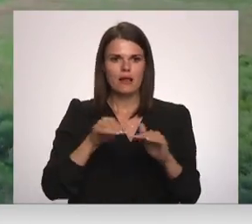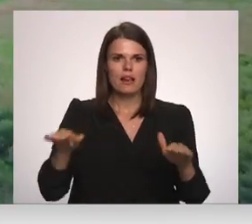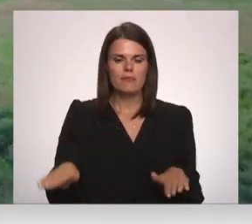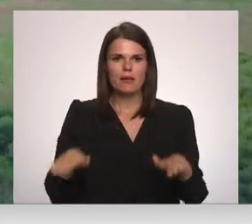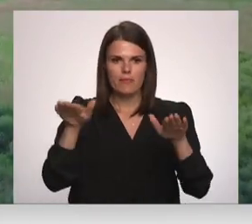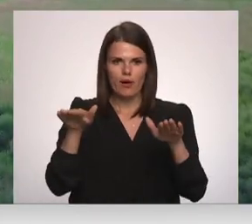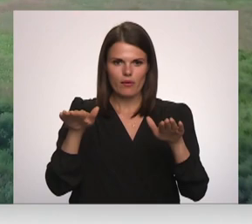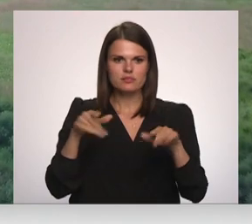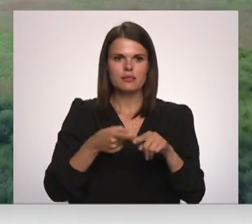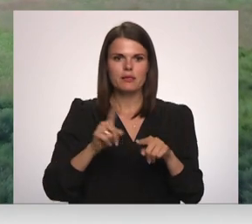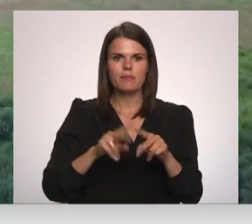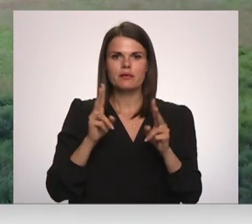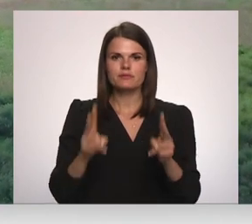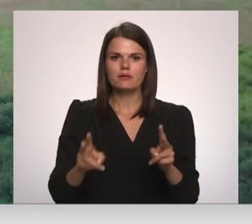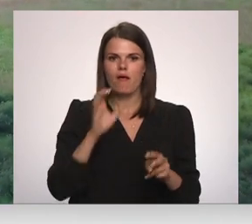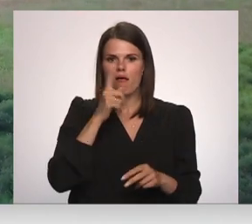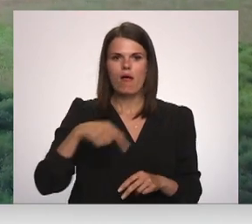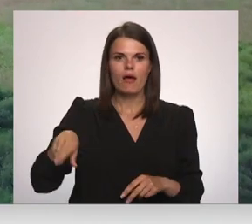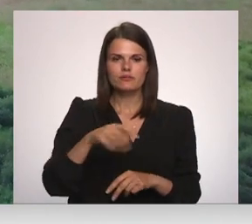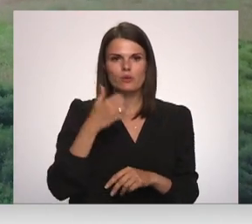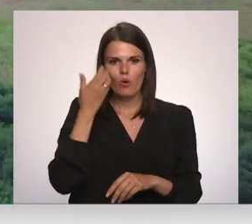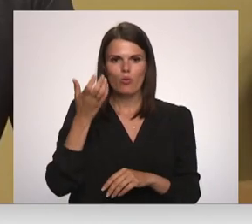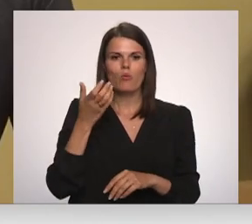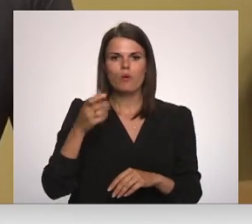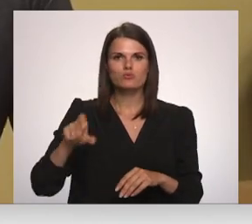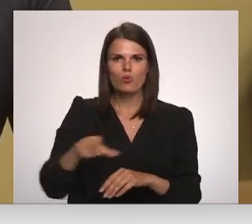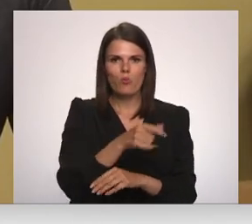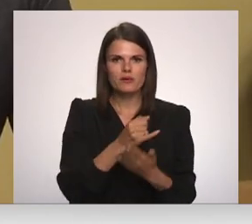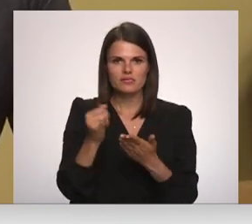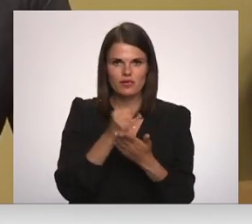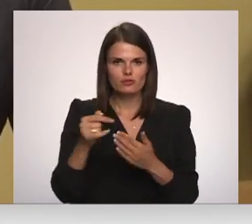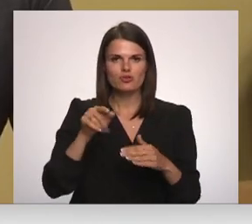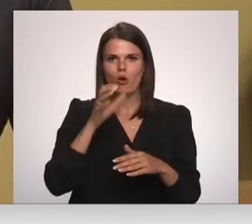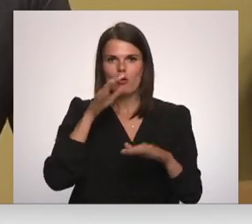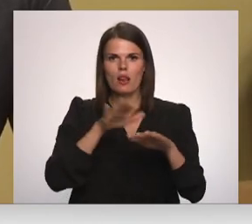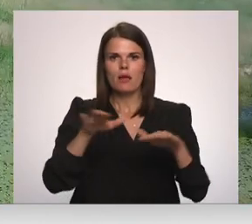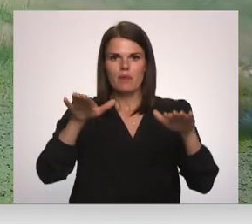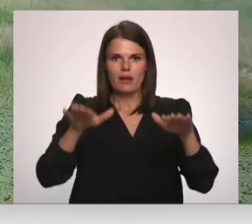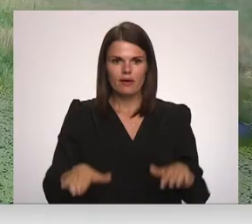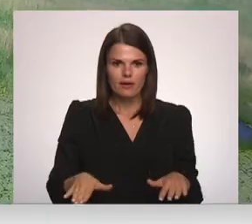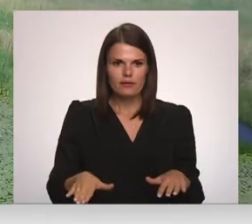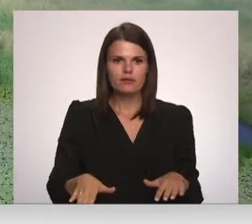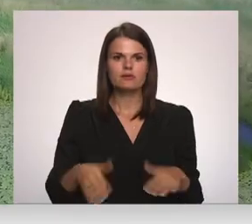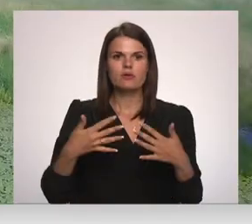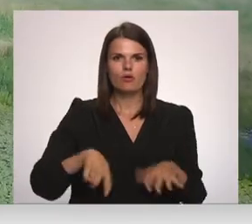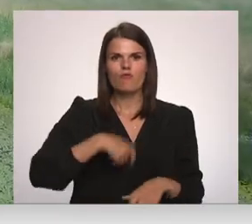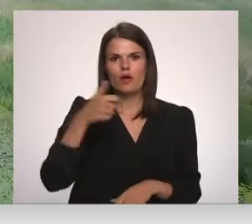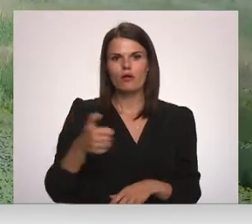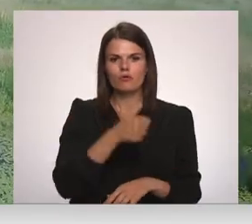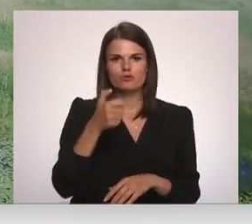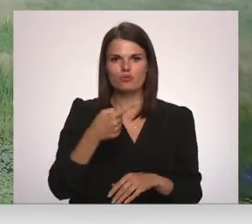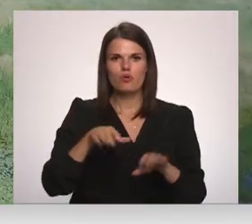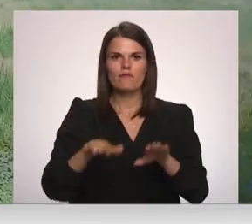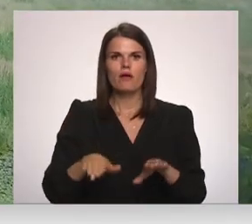paaugštināt, jo ezerā, kurš durbas upas izstīrīšanas, šis līmenis ir krities. Jau vairākas gadus no